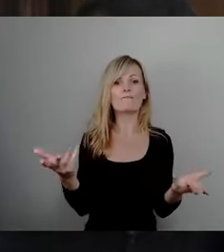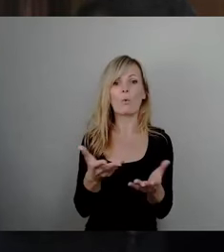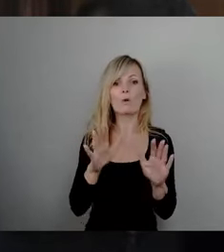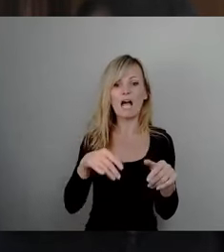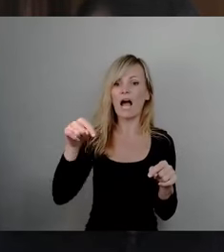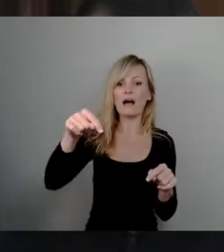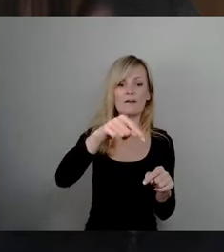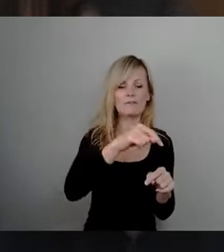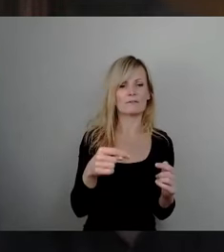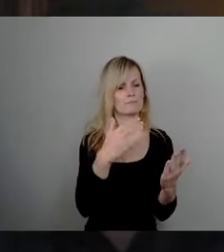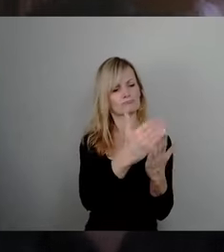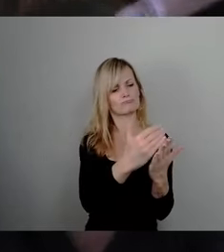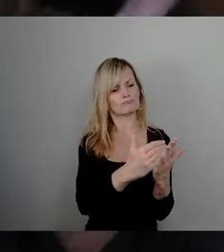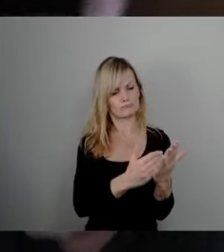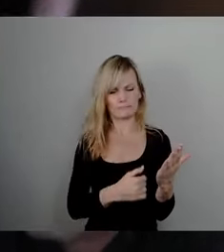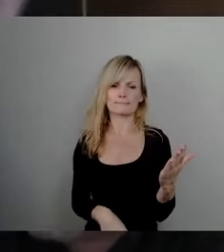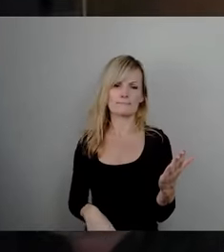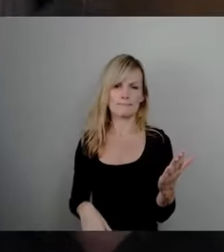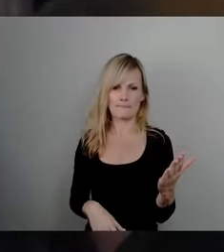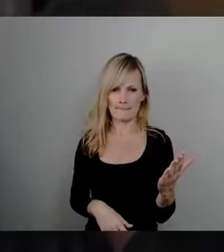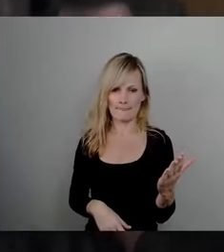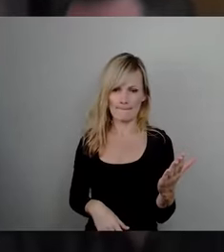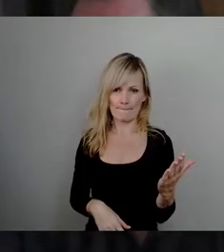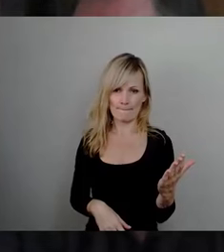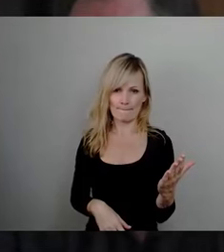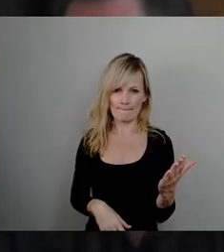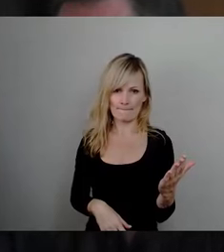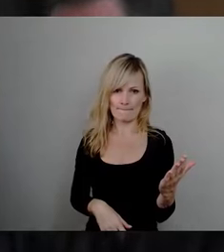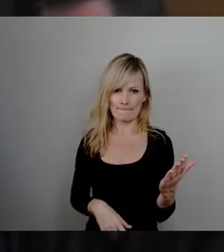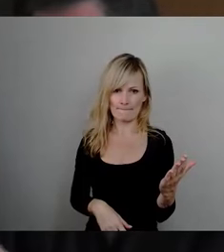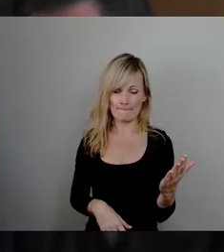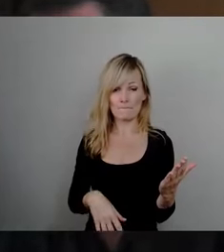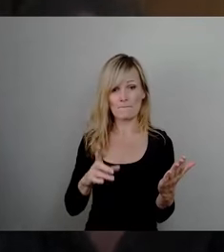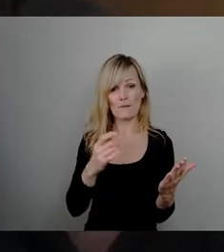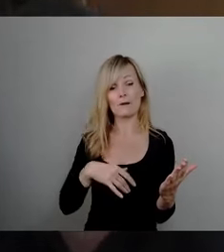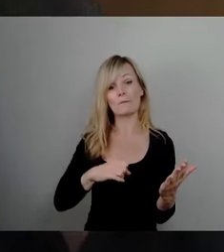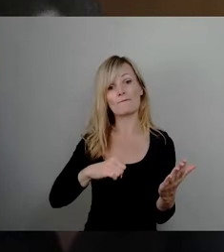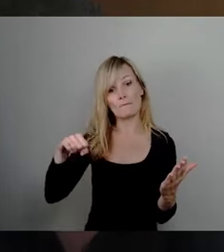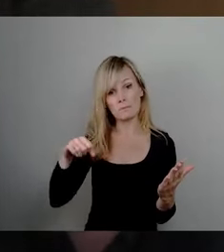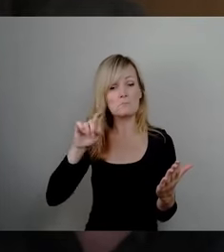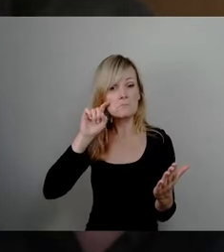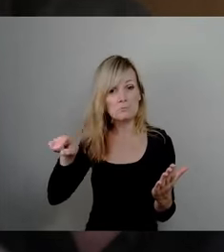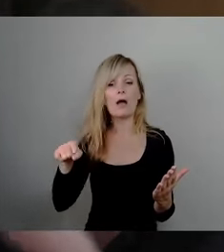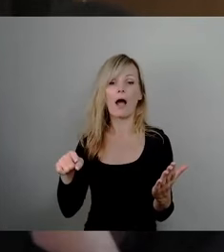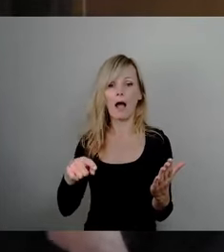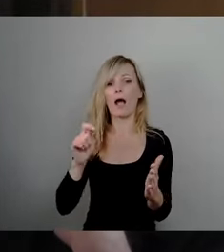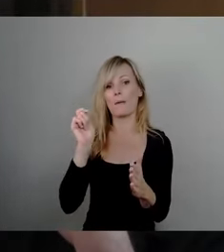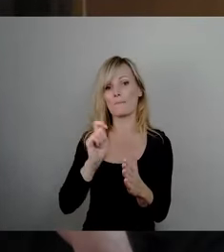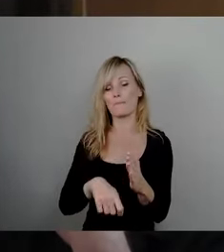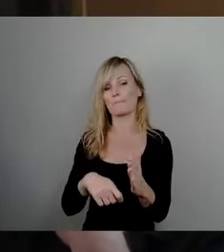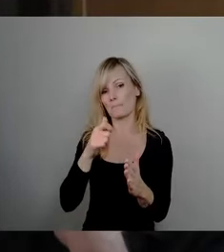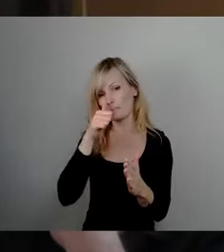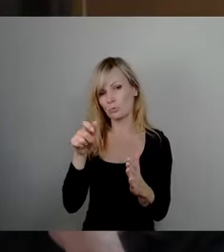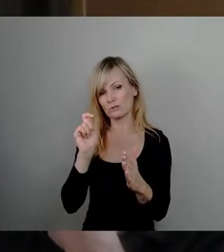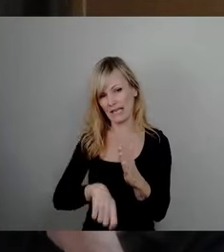Diese Regelungen sind bei Verstößen Bußgeld bewährt. An uns sind zahlreiche Bürger, vor allem